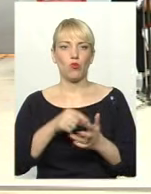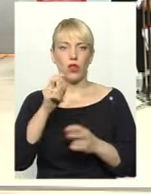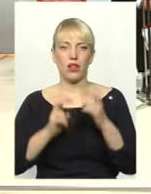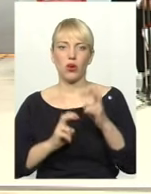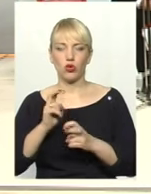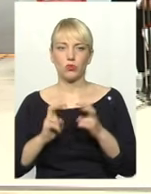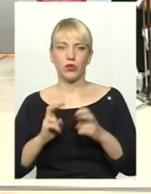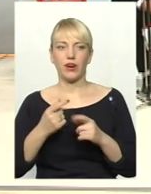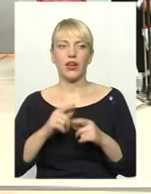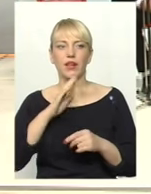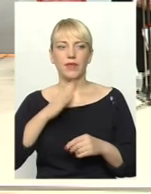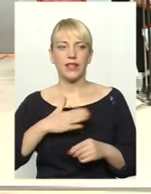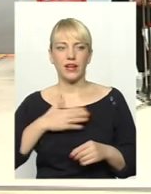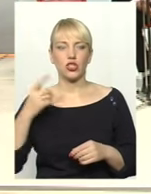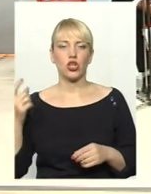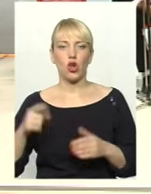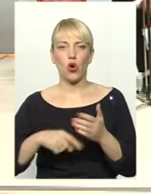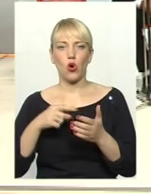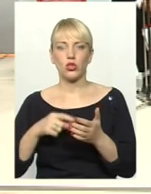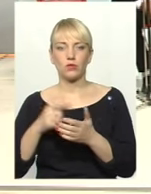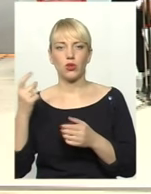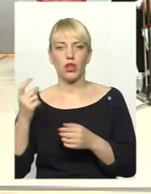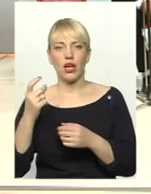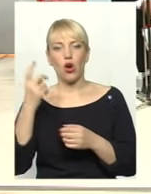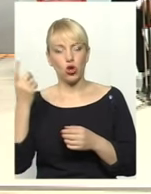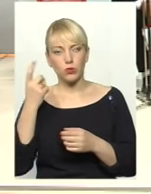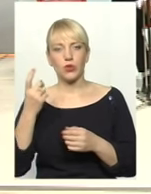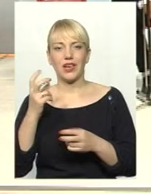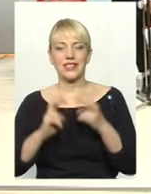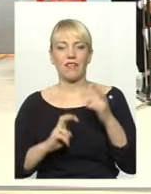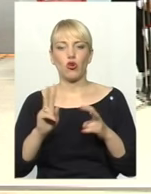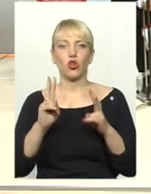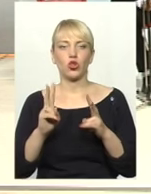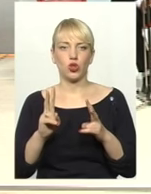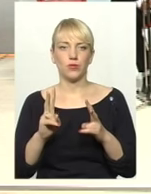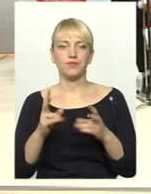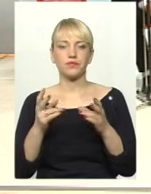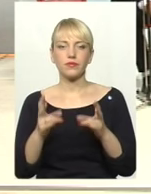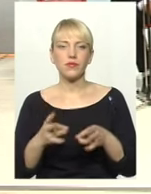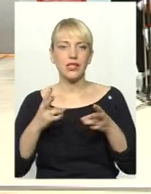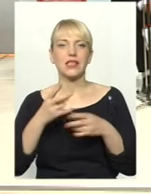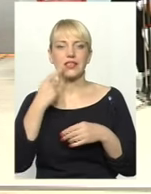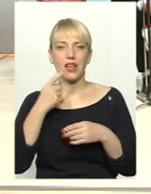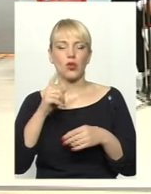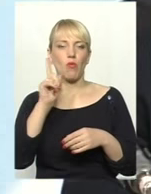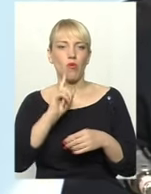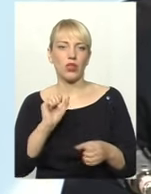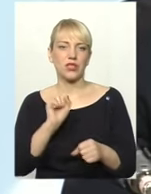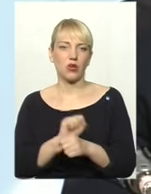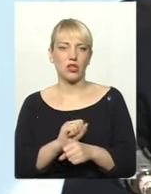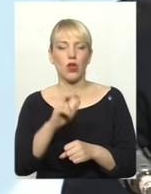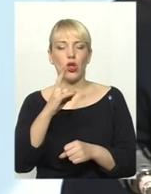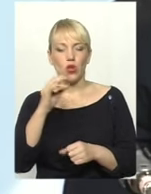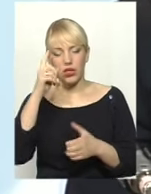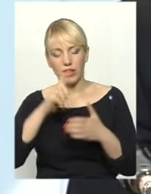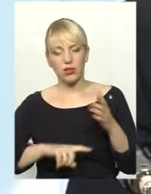господарств, і заводів, ті, які сьогодні, ну, мягко сказано, поки законсервовані, але надіюся,